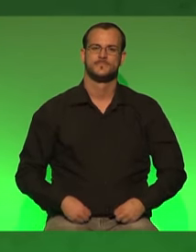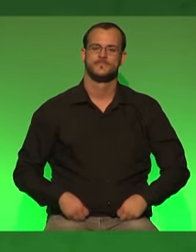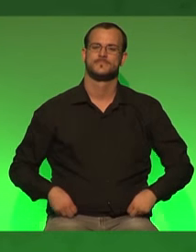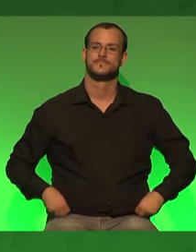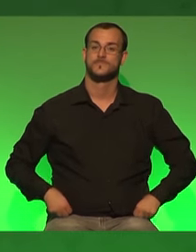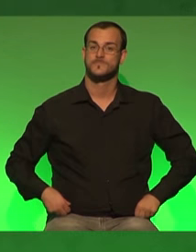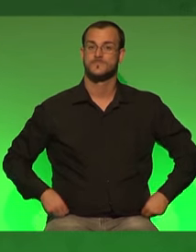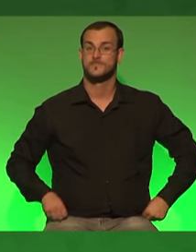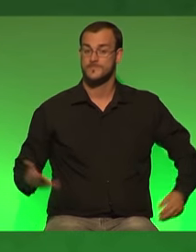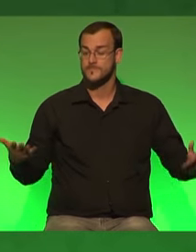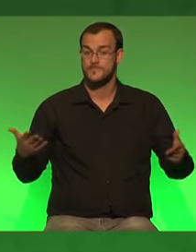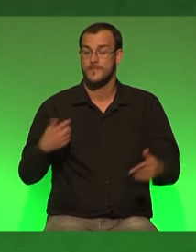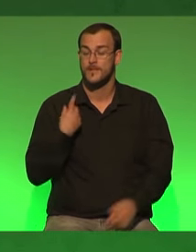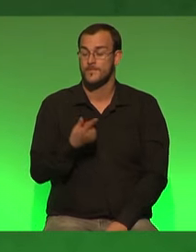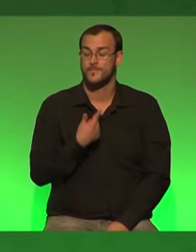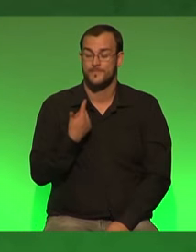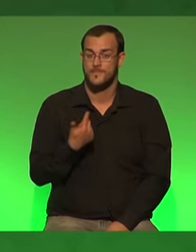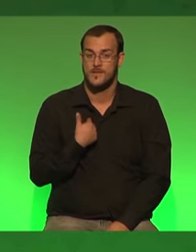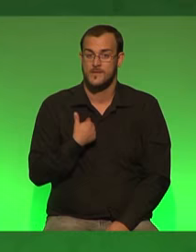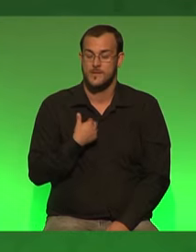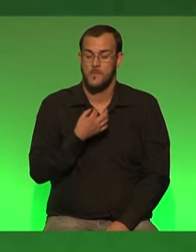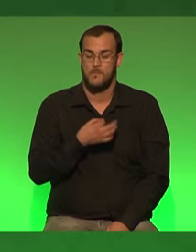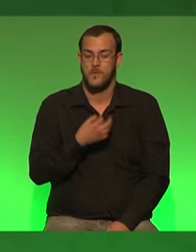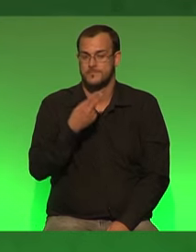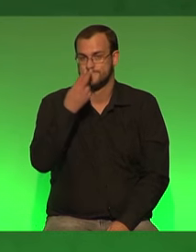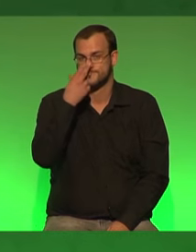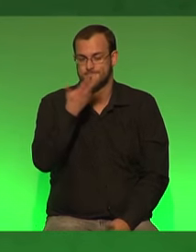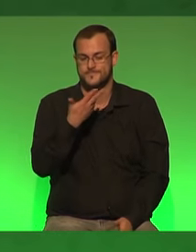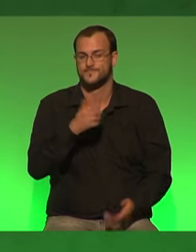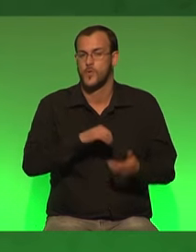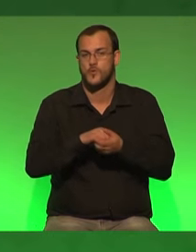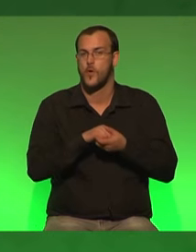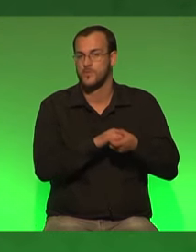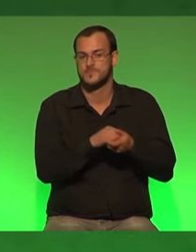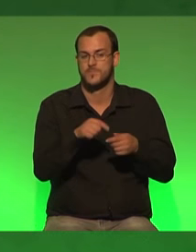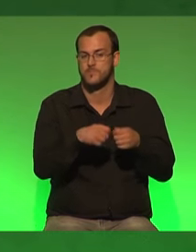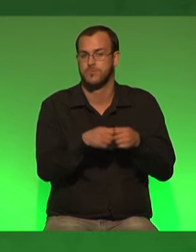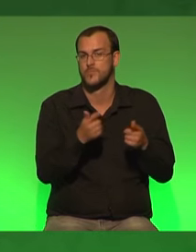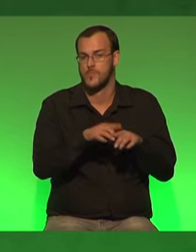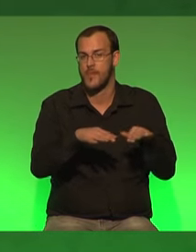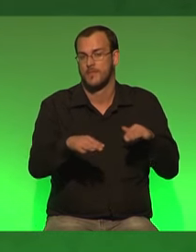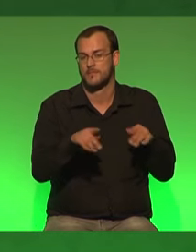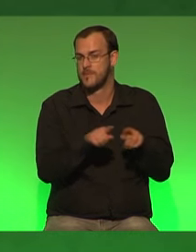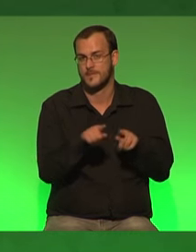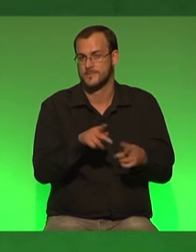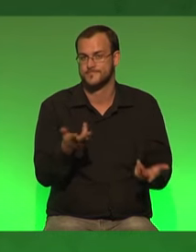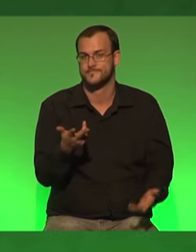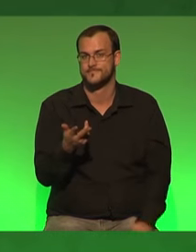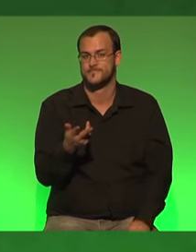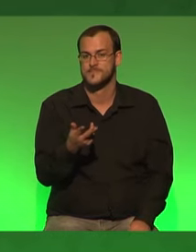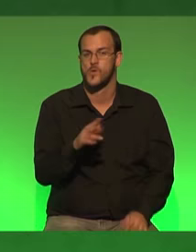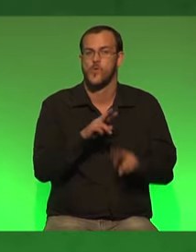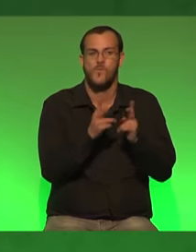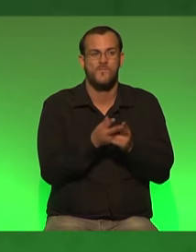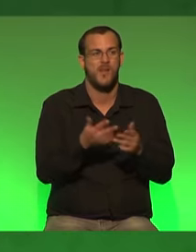und dass wir dafür notwendig sind zeigt doch der koalitionsvertrag im bund wie im land und wenn ich damit sage umwelt und klimaschutz